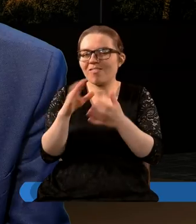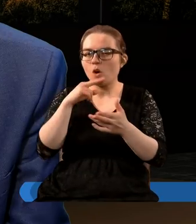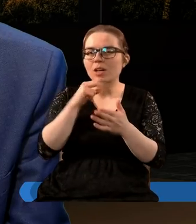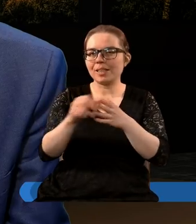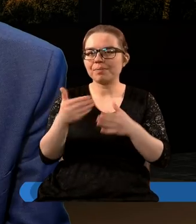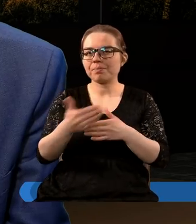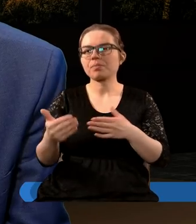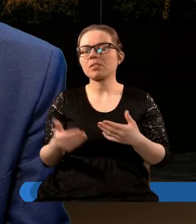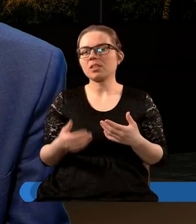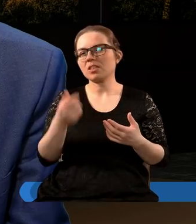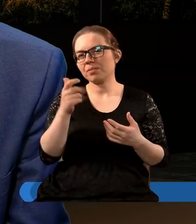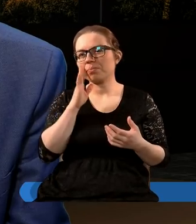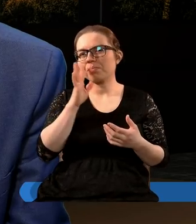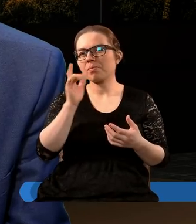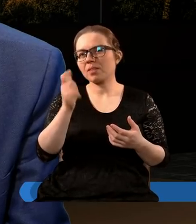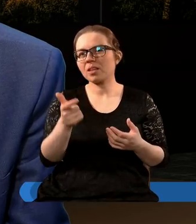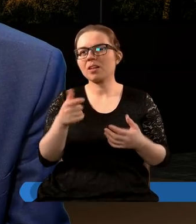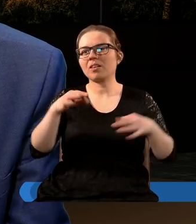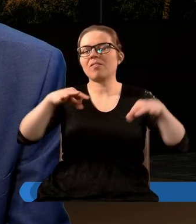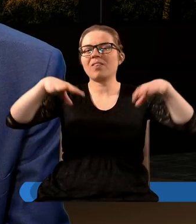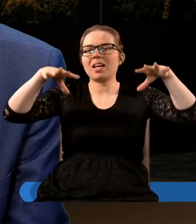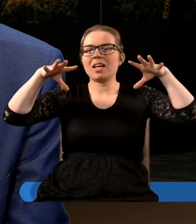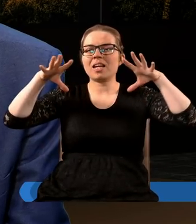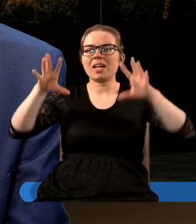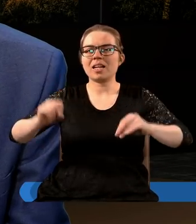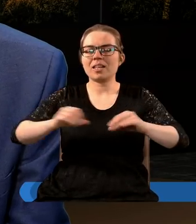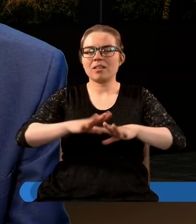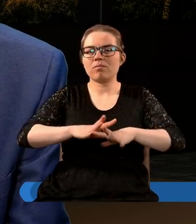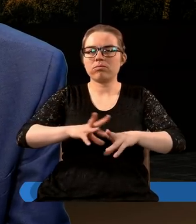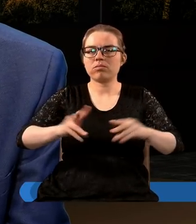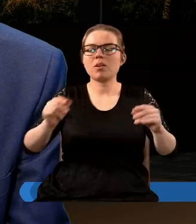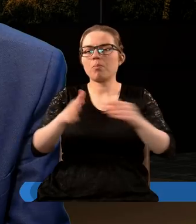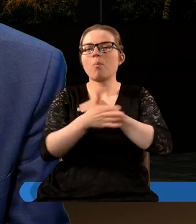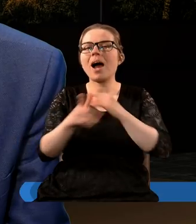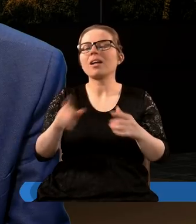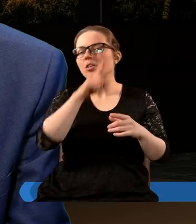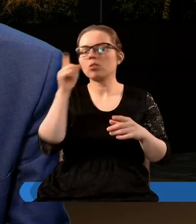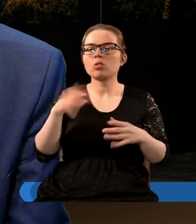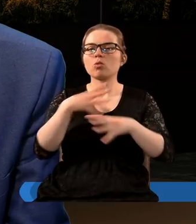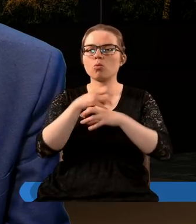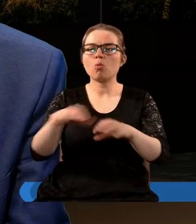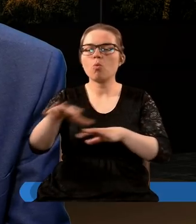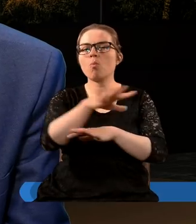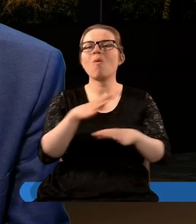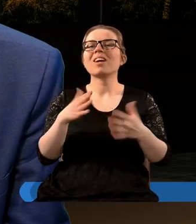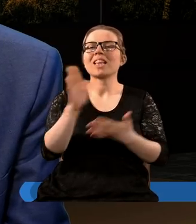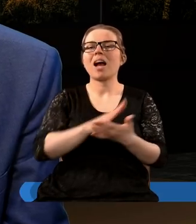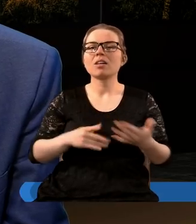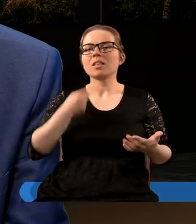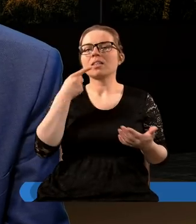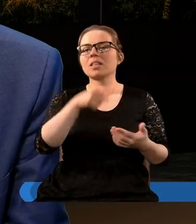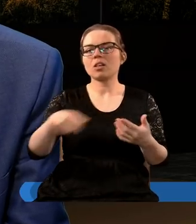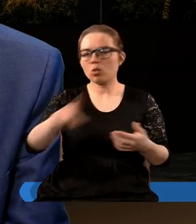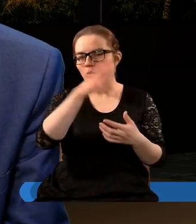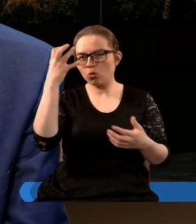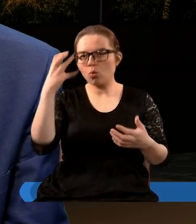to znaczy wyschnie owo poparcie tych ludów tłumów narodów języków